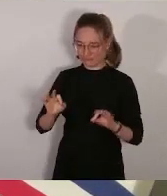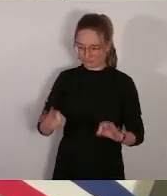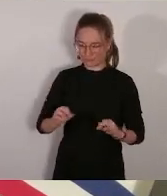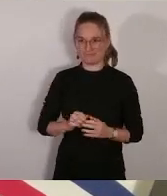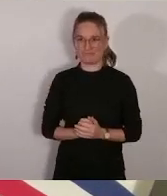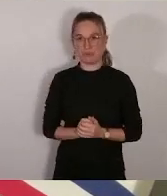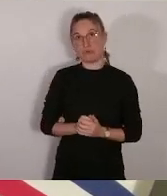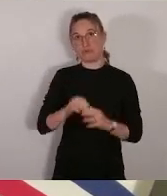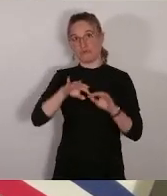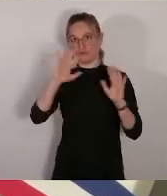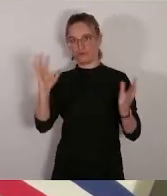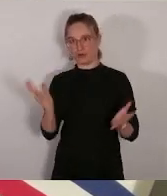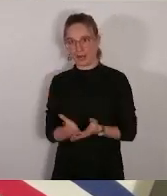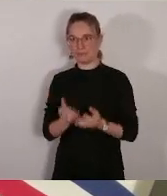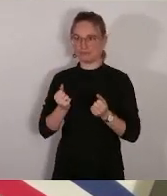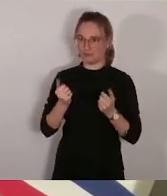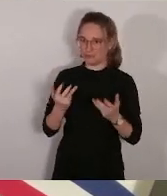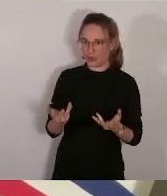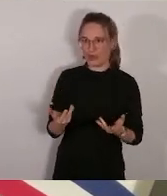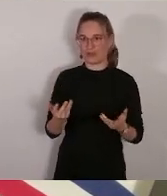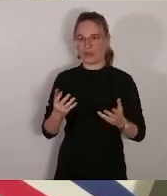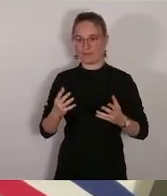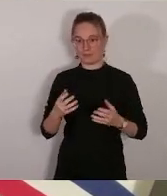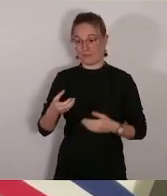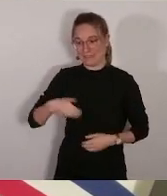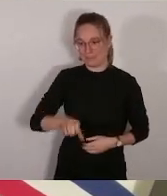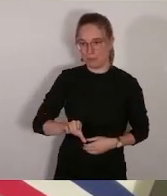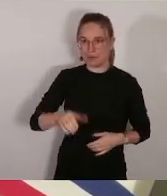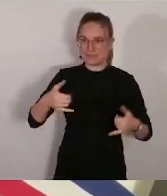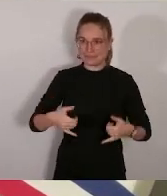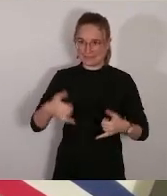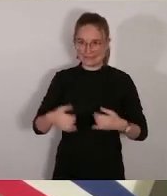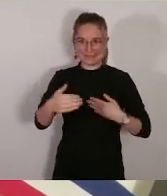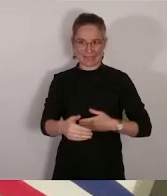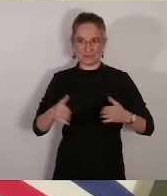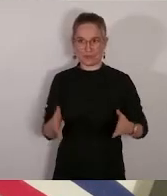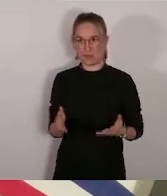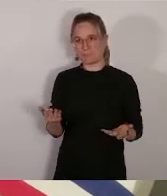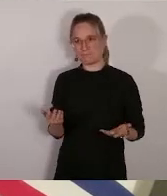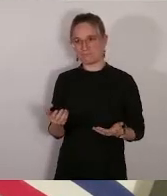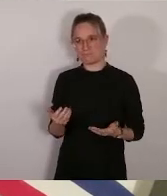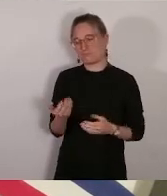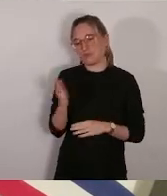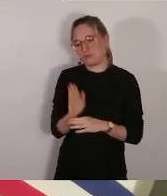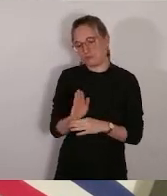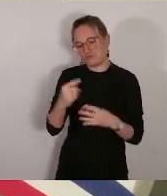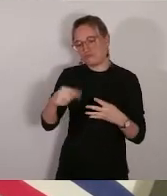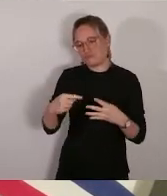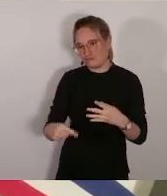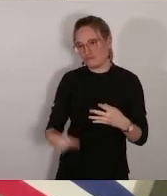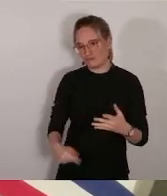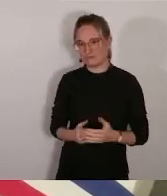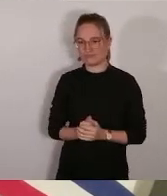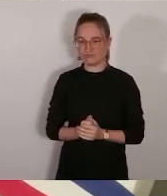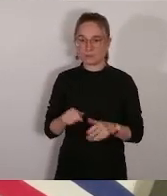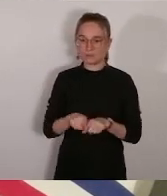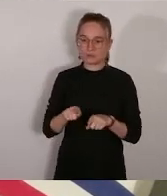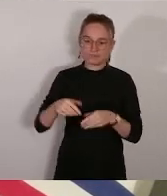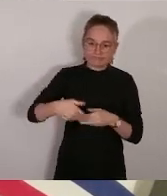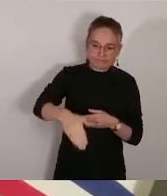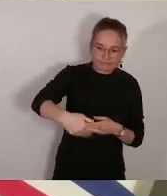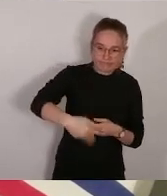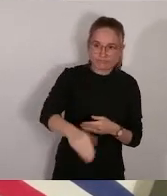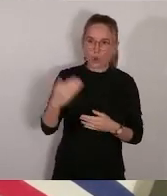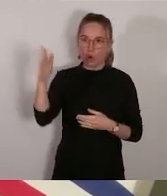d'investissement dans notre secteur, en plus évidemment d'autres opérations qui seront dans